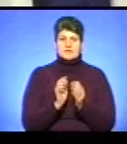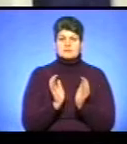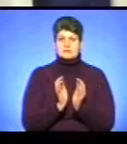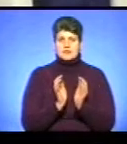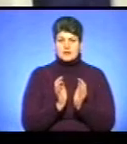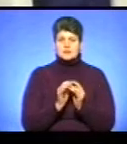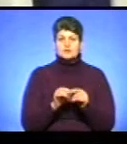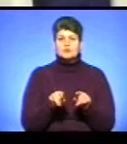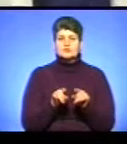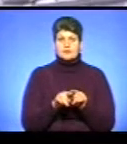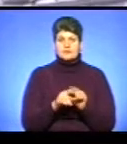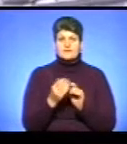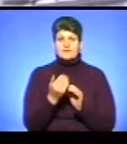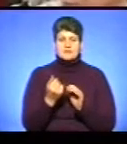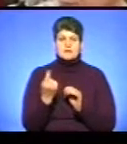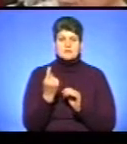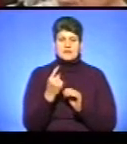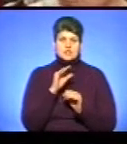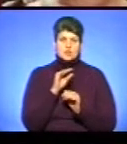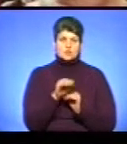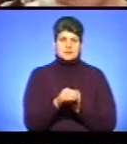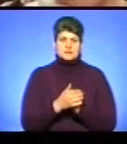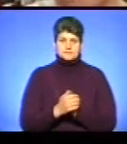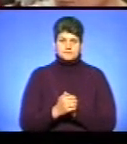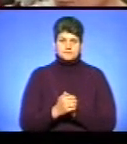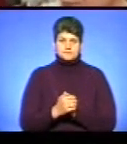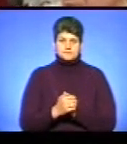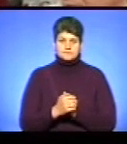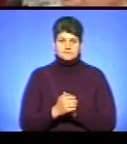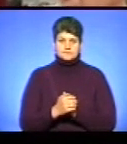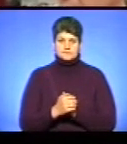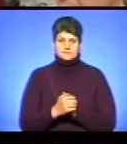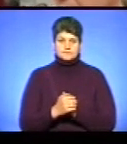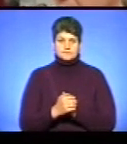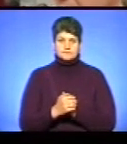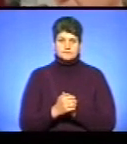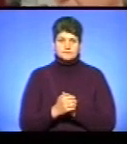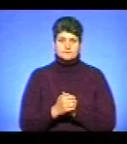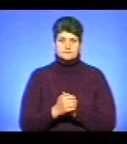з перших вуз. Любов Гадомська, Василь Панчук – Новини.